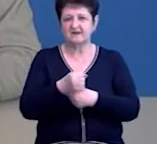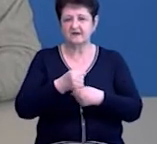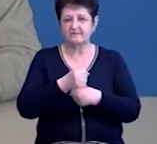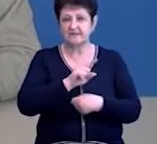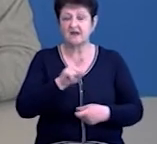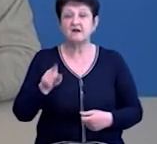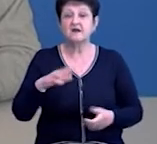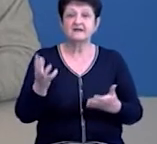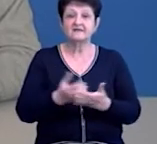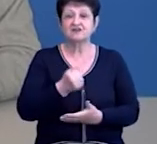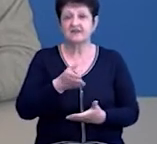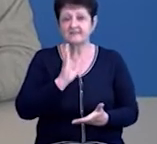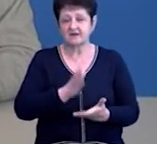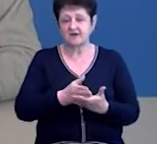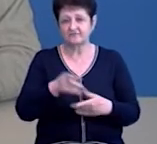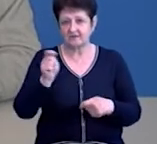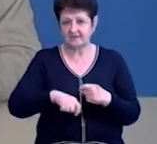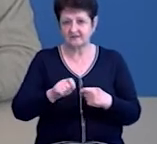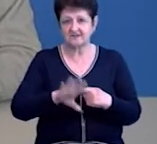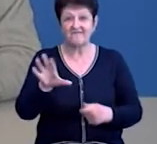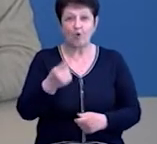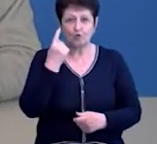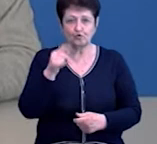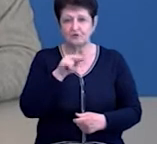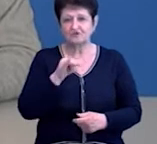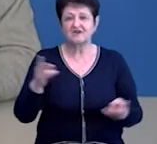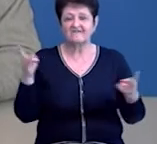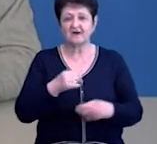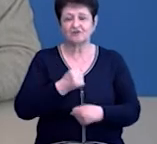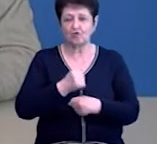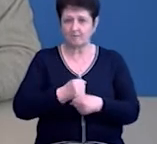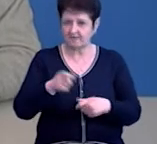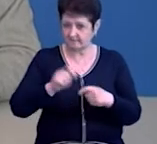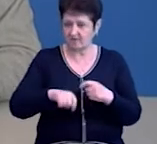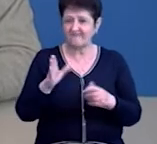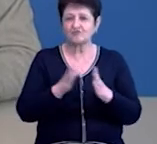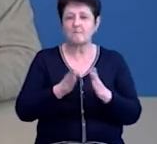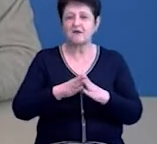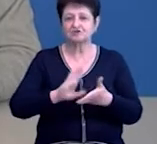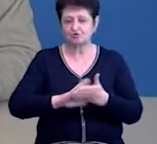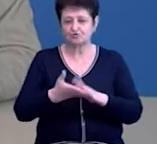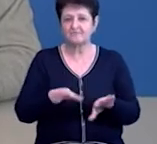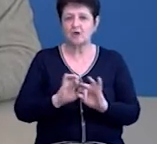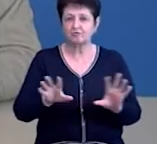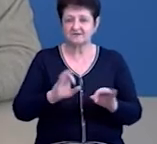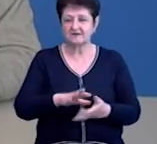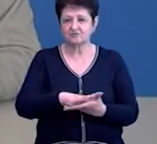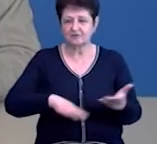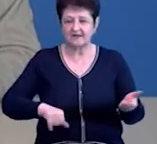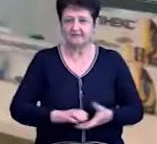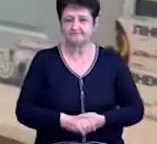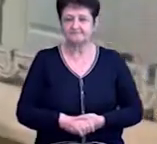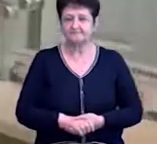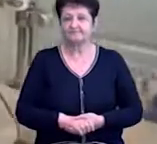закладах. Знайшли в наявності експрес-тести в одному. Чи варто робити експрес-тести в домашніх умовах, розкажемо далі в сюжеті.